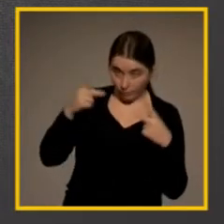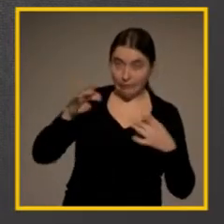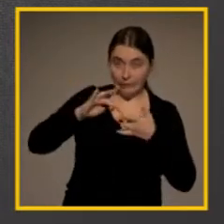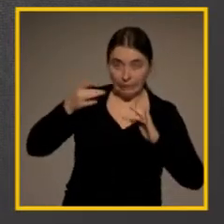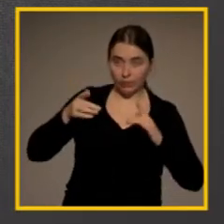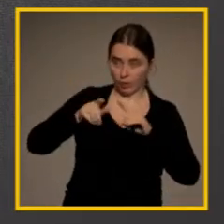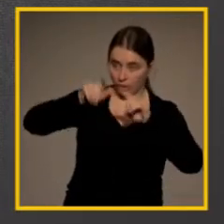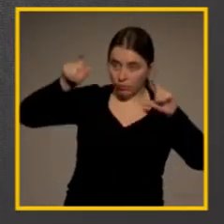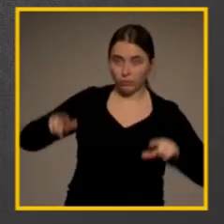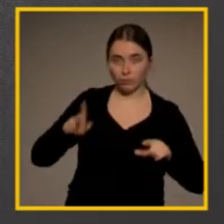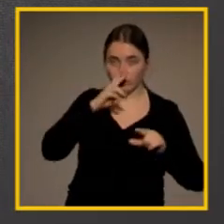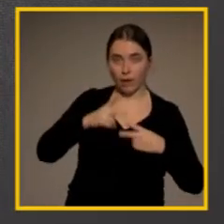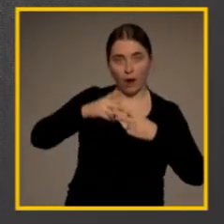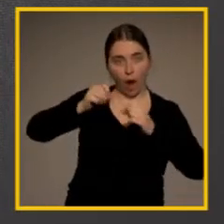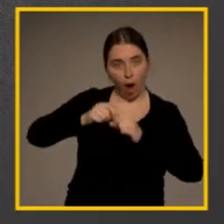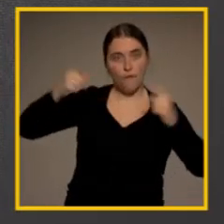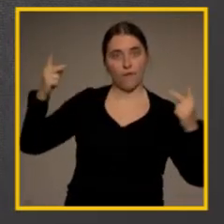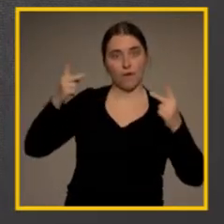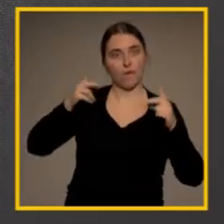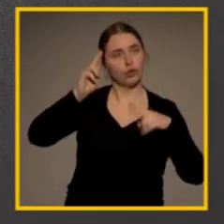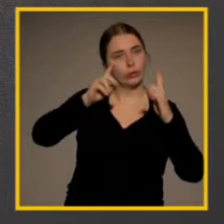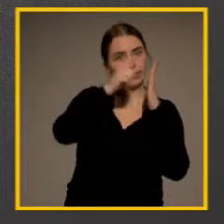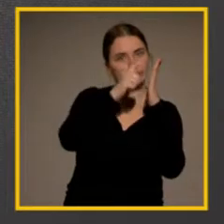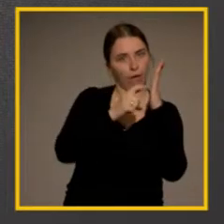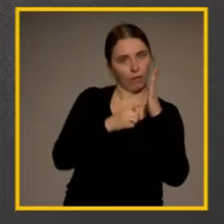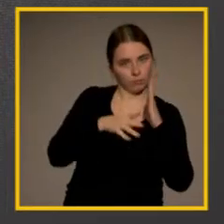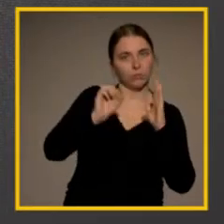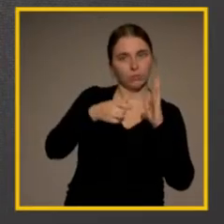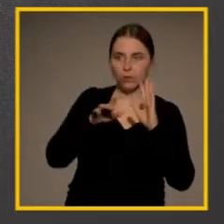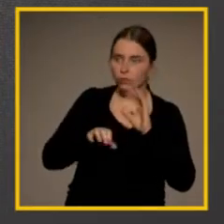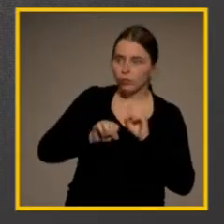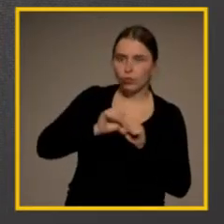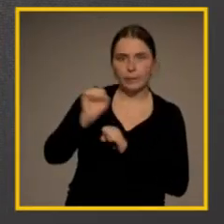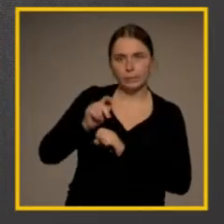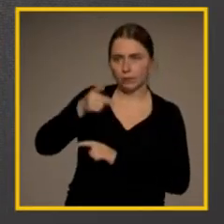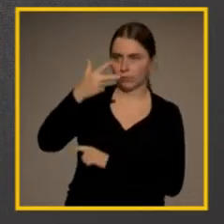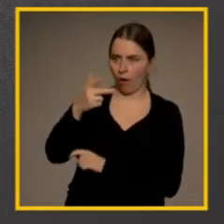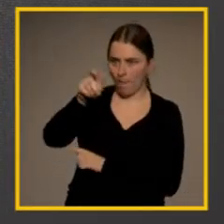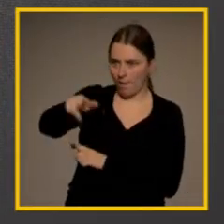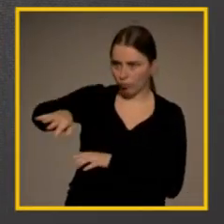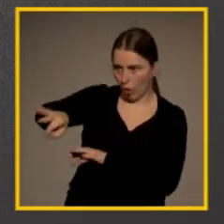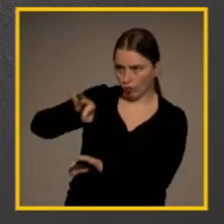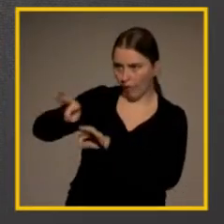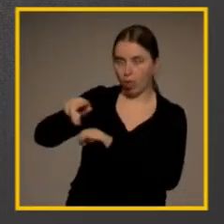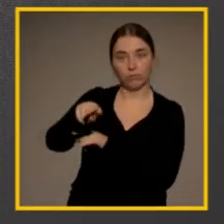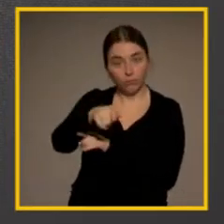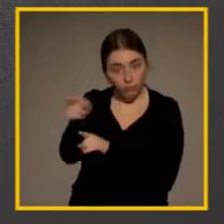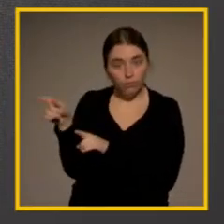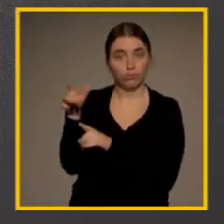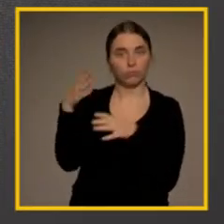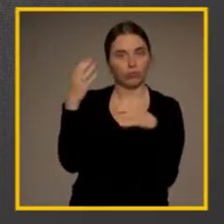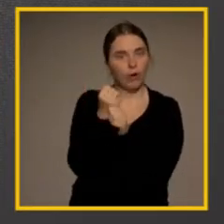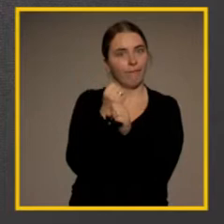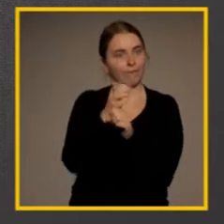Sinne der im Internet nachgeliesbaren Kriterien drei Menschen ausgewählt wurden, die es vermochten, Hindernisse zu überwinden und